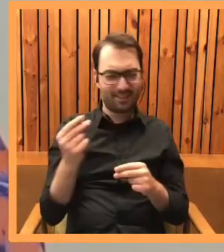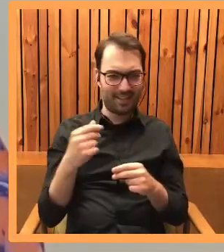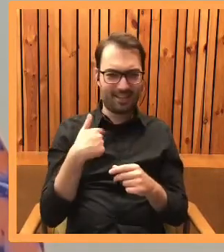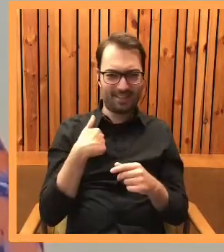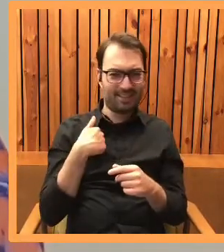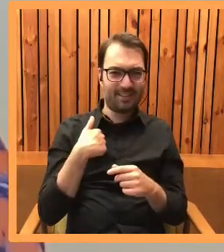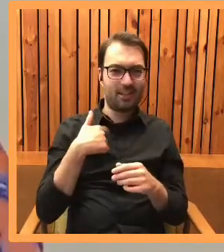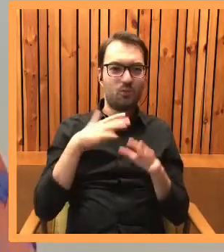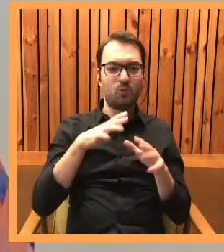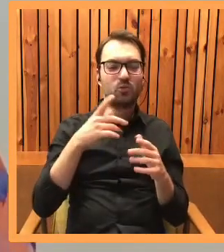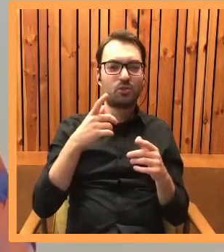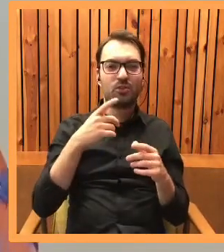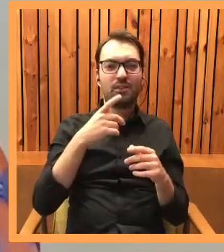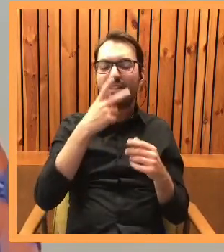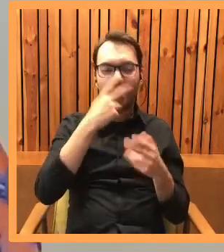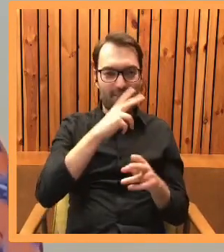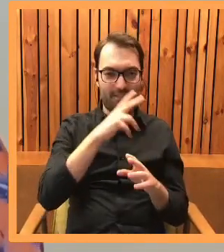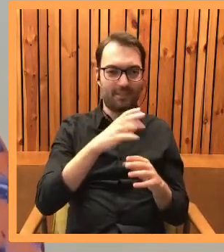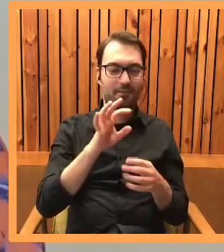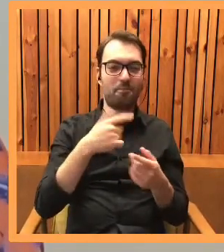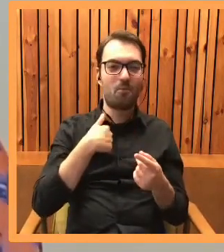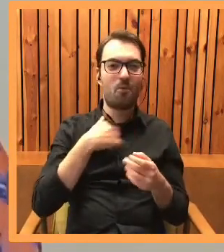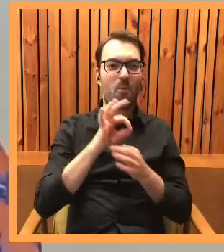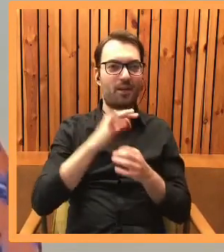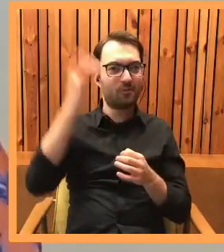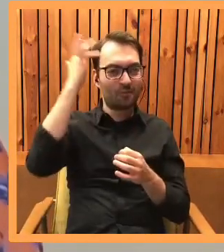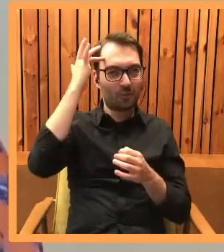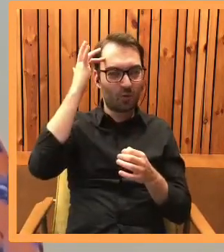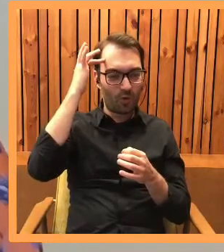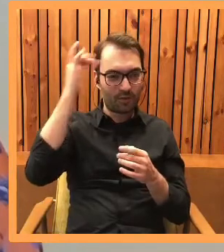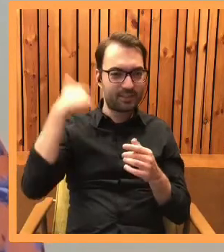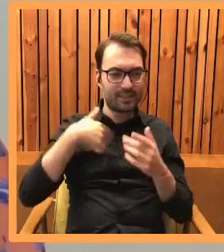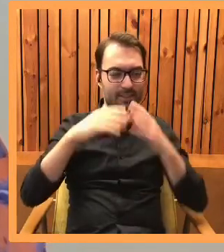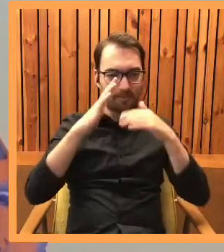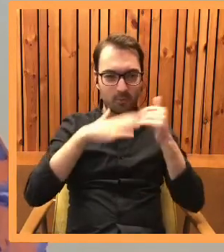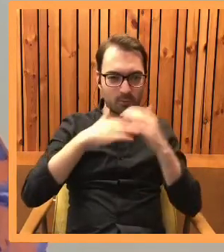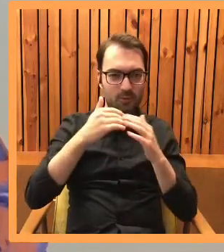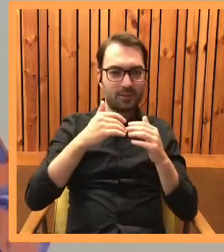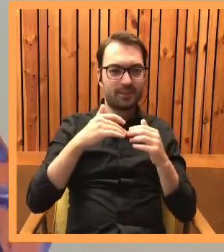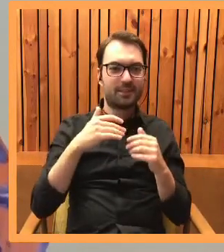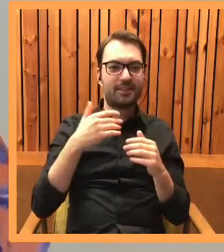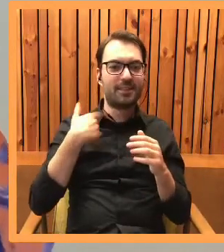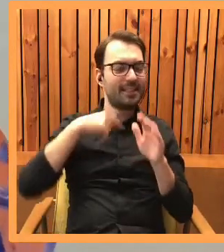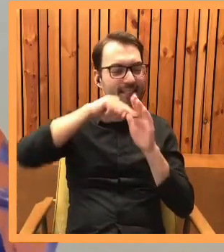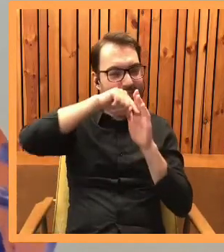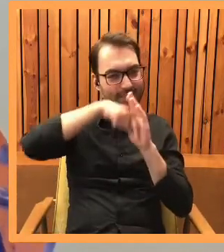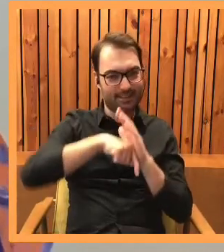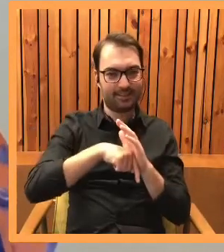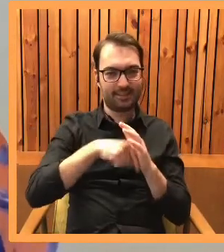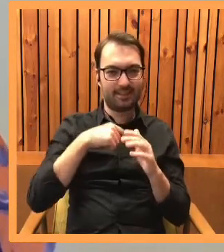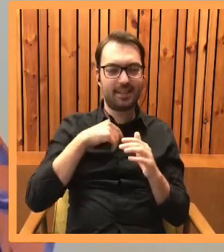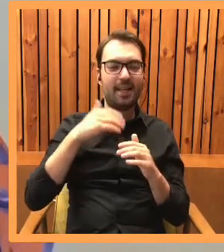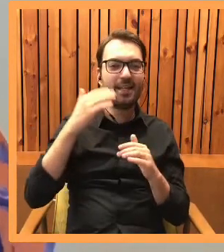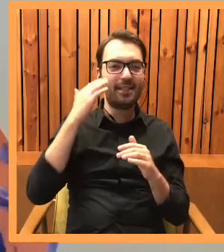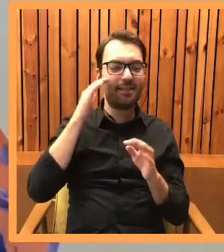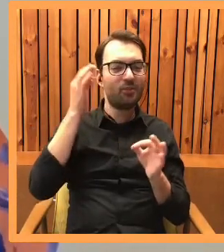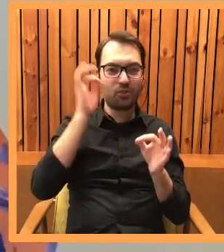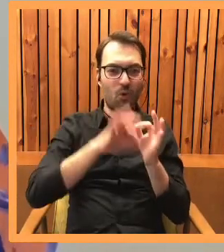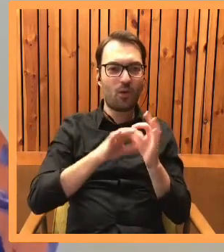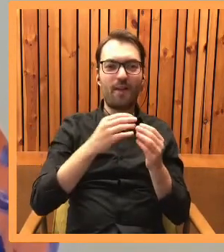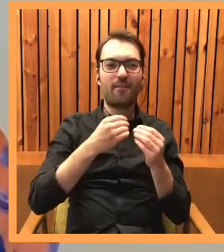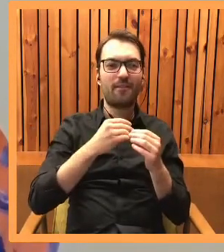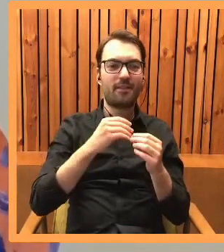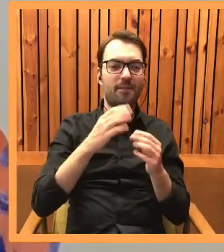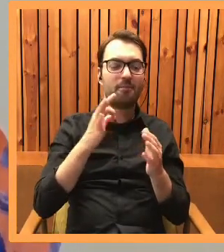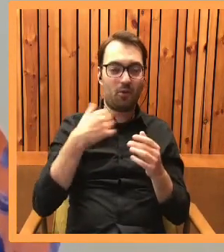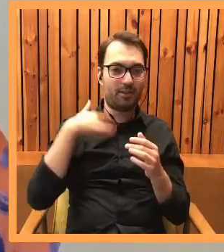Ja sporo rzeczy nie widzę. Ponieważ ja tą historię znam. Znam ją od podszewki. Znam ją o wiele dokładniej, niż ona jest opisana. Tak? Ponieważ